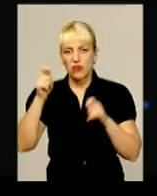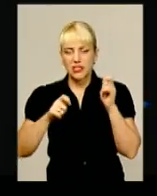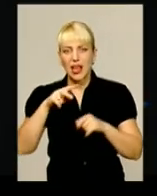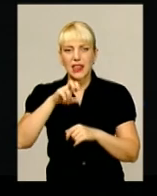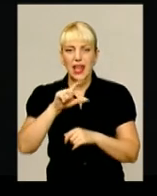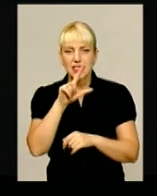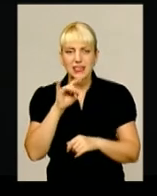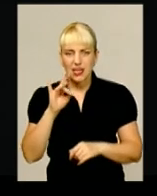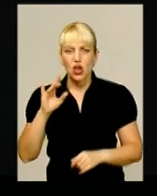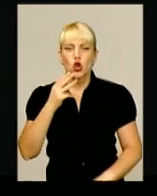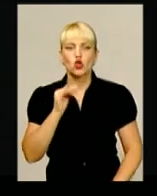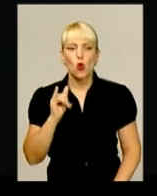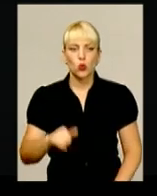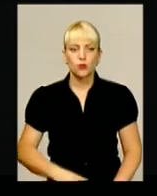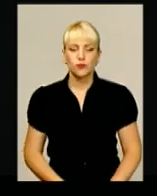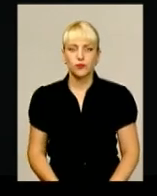лазерне шоу.